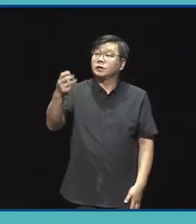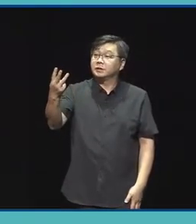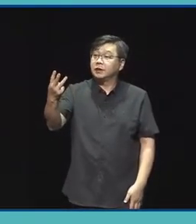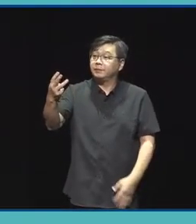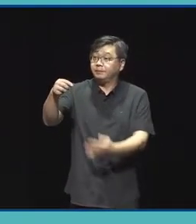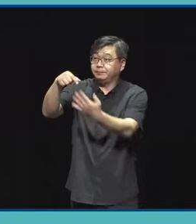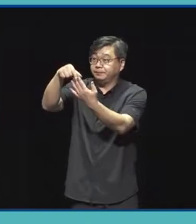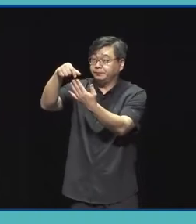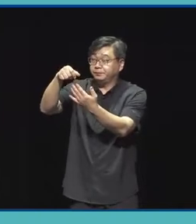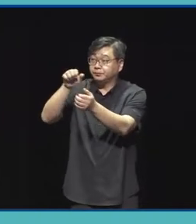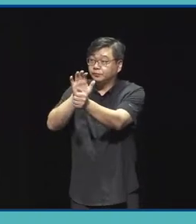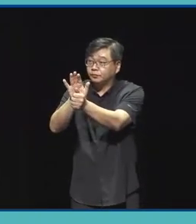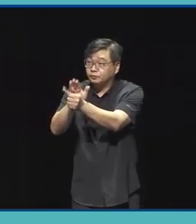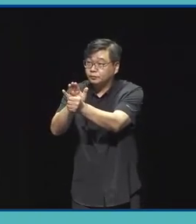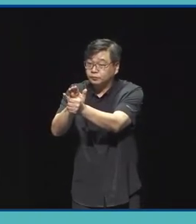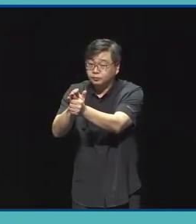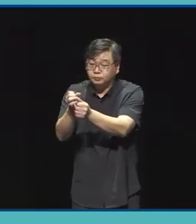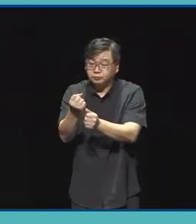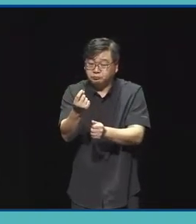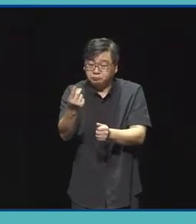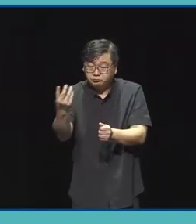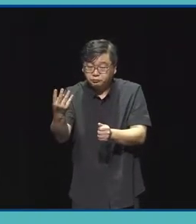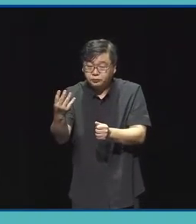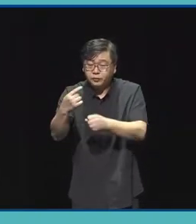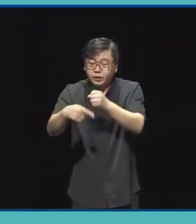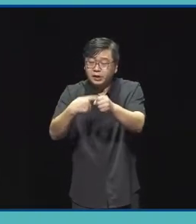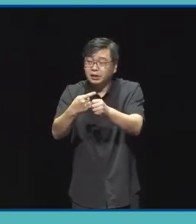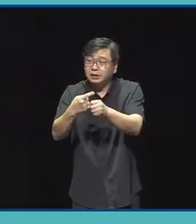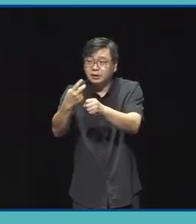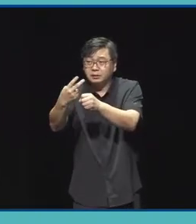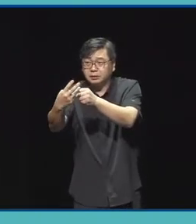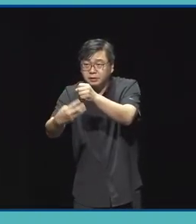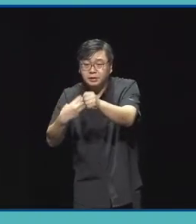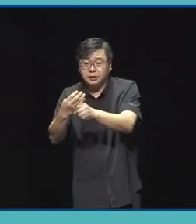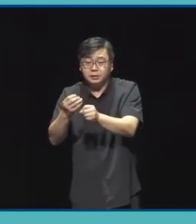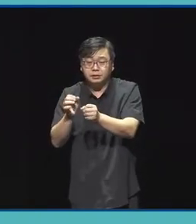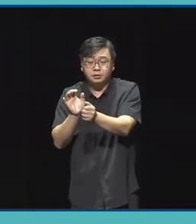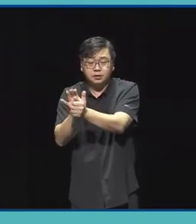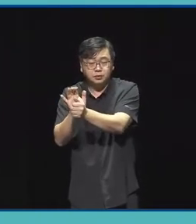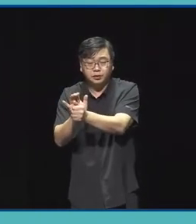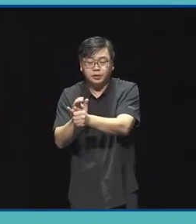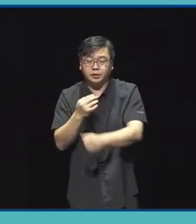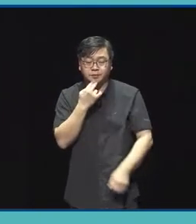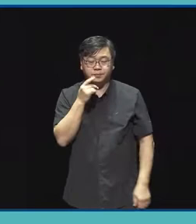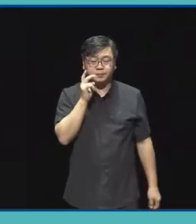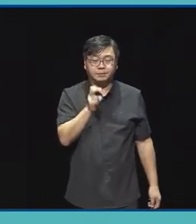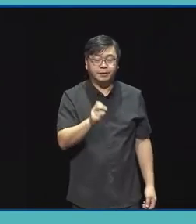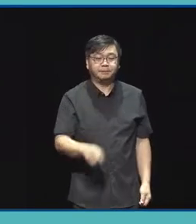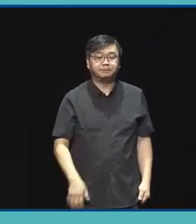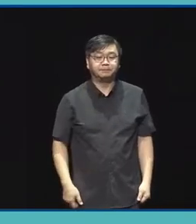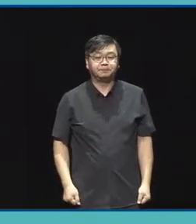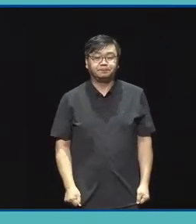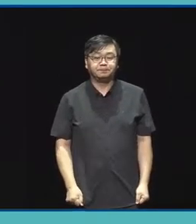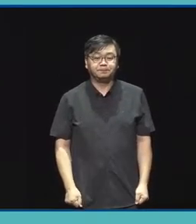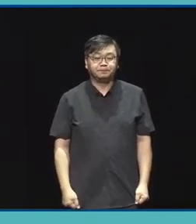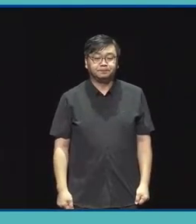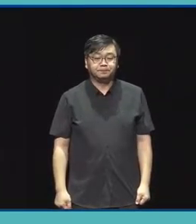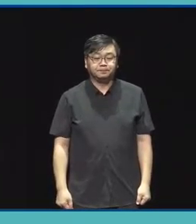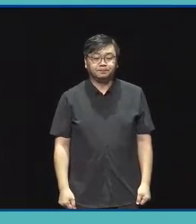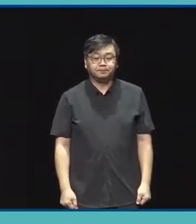앞두고 연속 지원 대상 선정은 별도로 진행하지 않을 예정입니다 그럼 저희